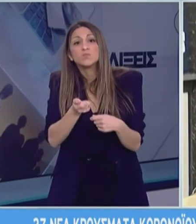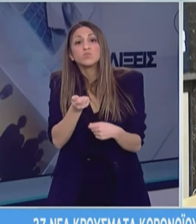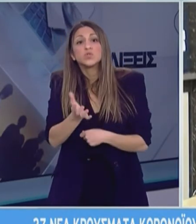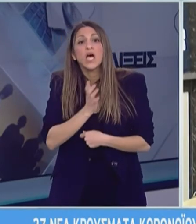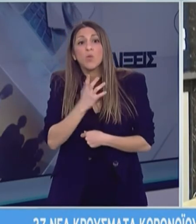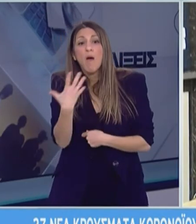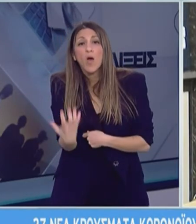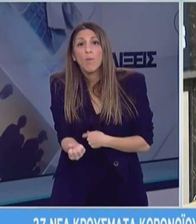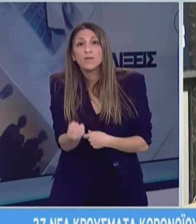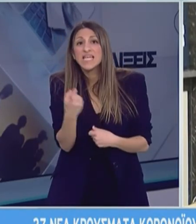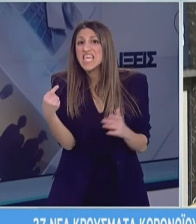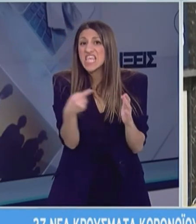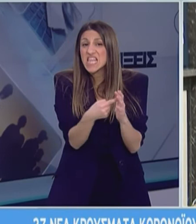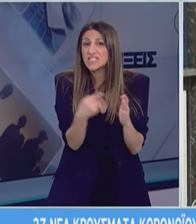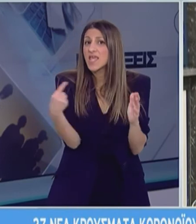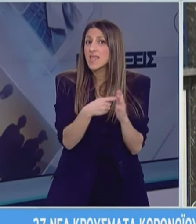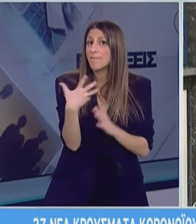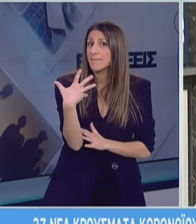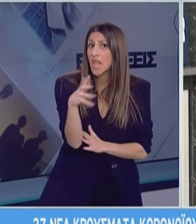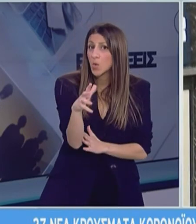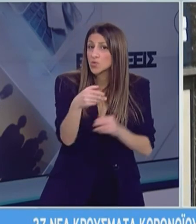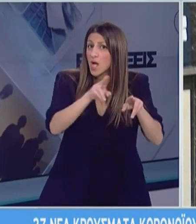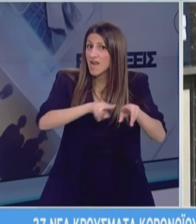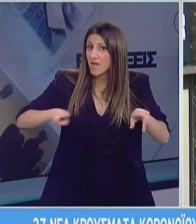να αναπτύξει η χώρα? Χιλιές, χιλιές πεντακόσιες?